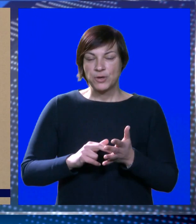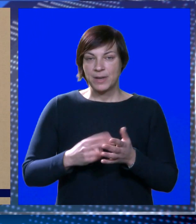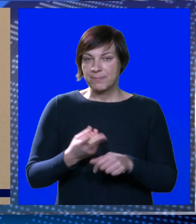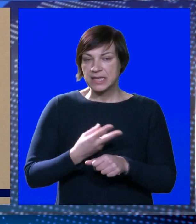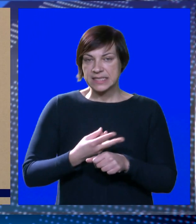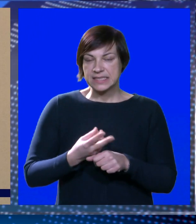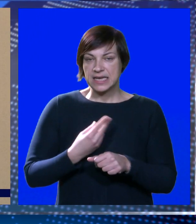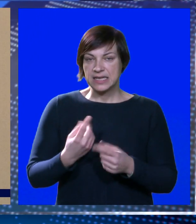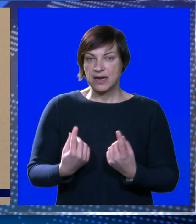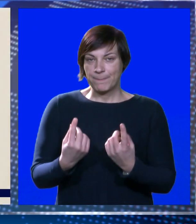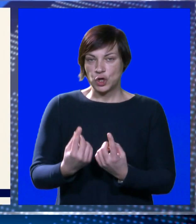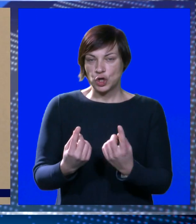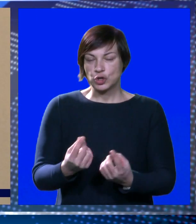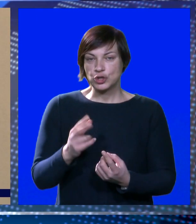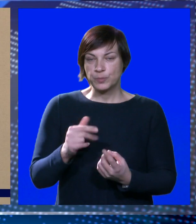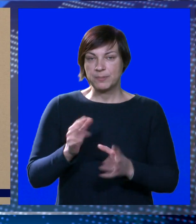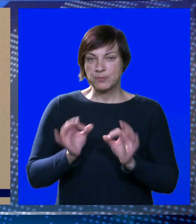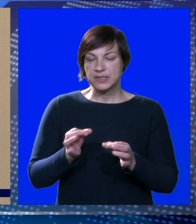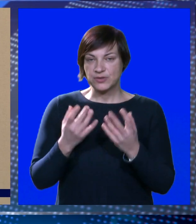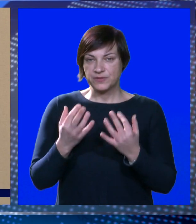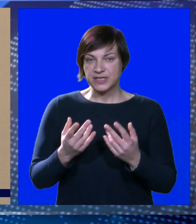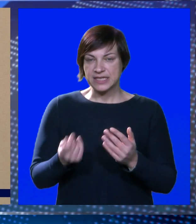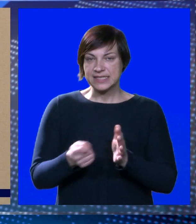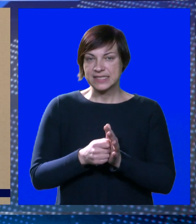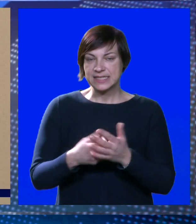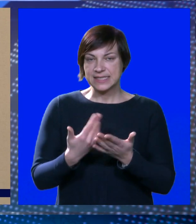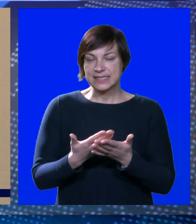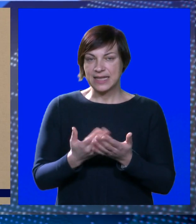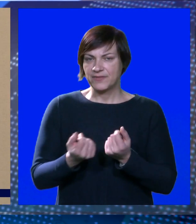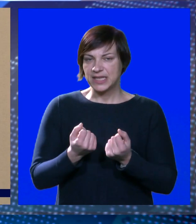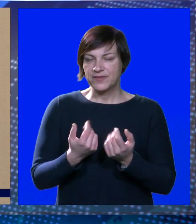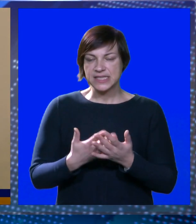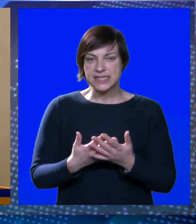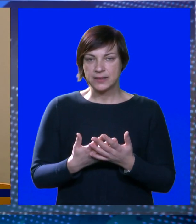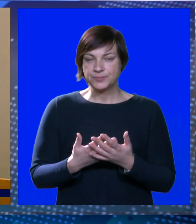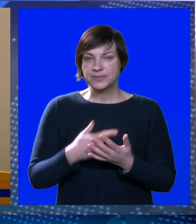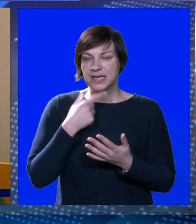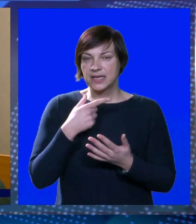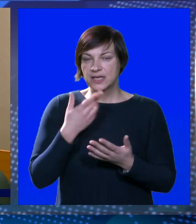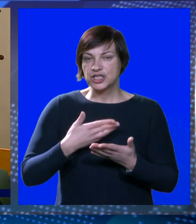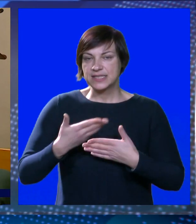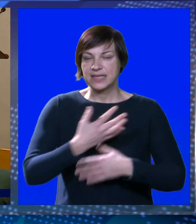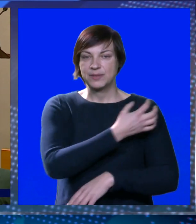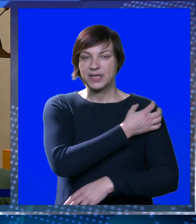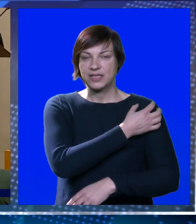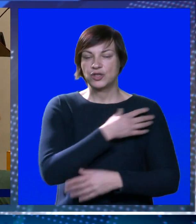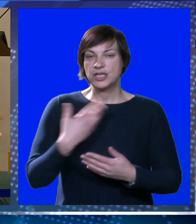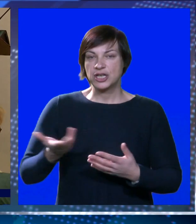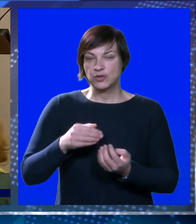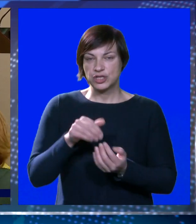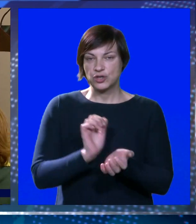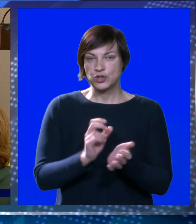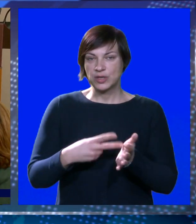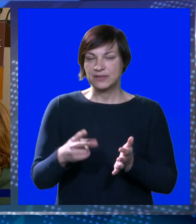da saniramo nogostup. Imamo sigurana financijska sredstva upravo za takve intervencije. Kaže zatim gradonačelnik ako se